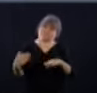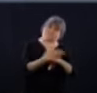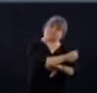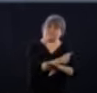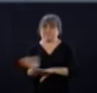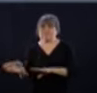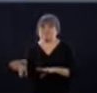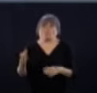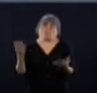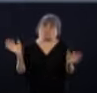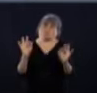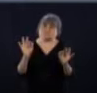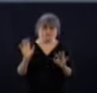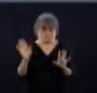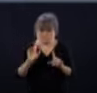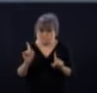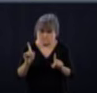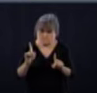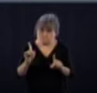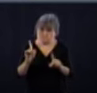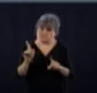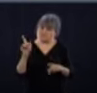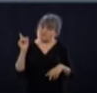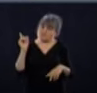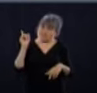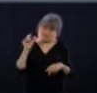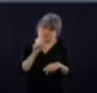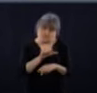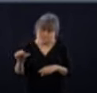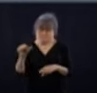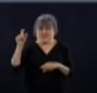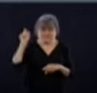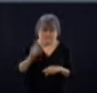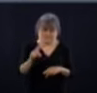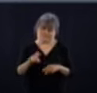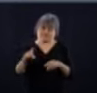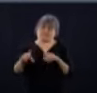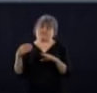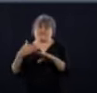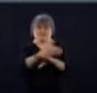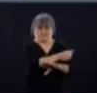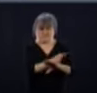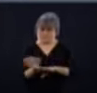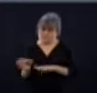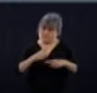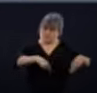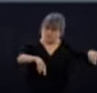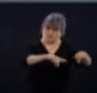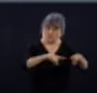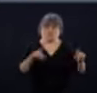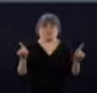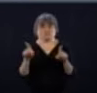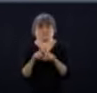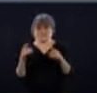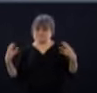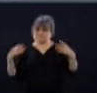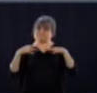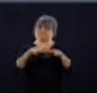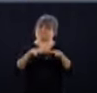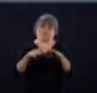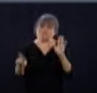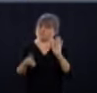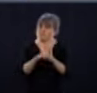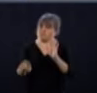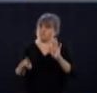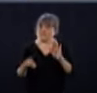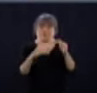se rassembler. Les rassemblements intérieur-extérieur demeurent interdits, c'est important de le dire aussi. Donc, toutes ces consignes-là demeurent par